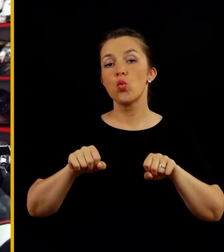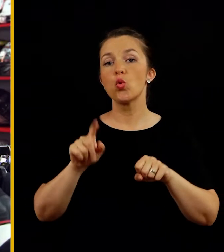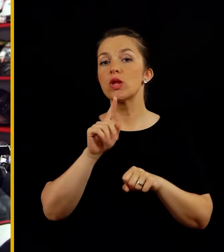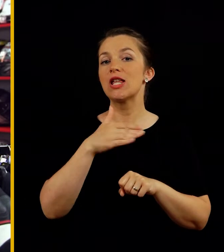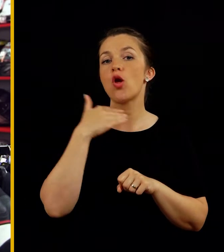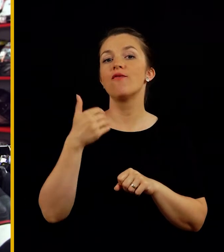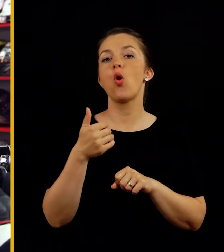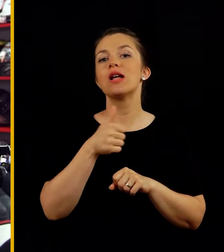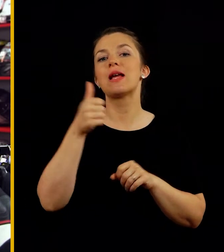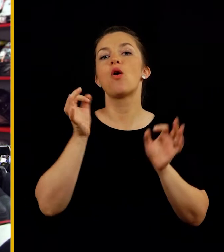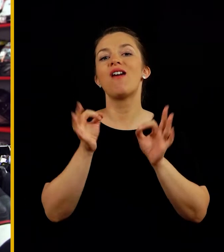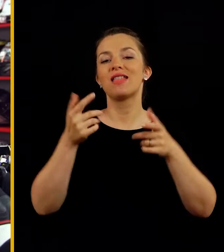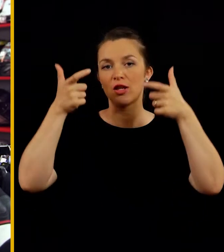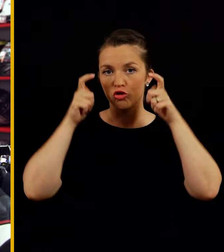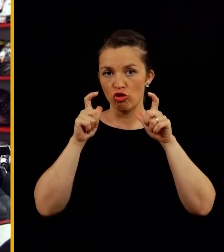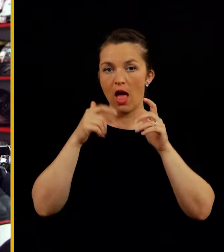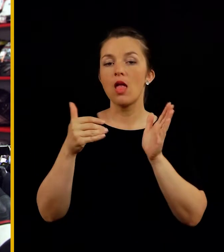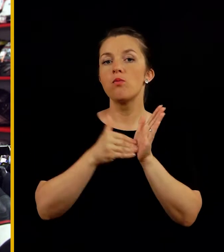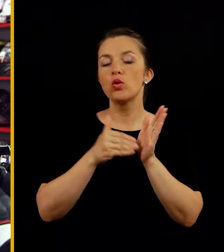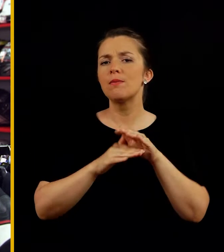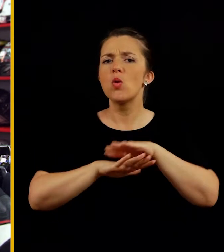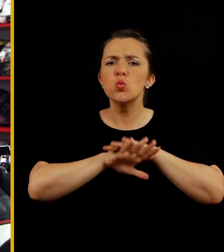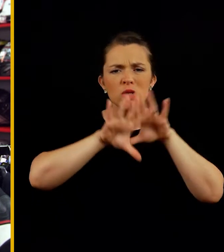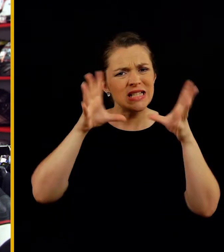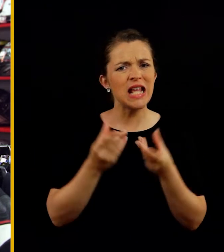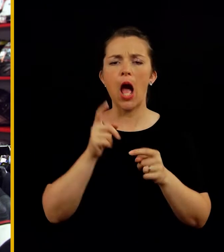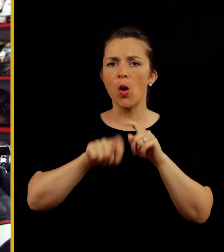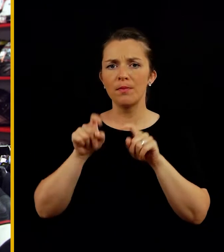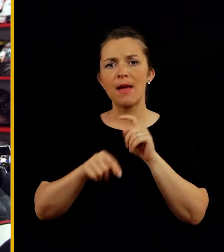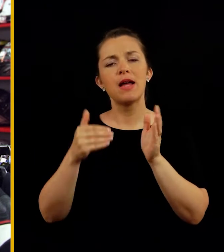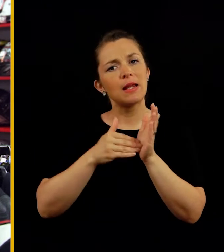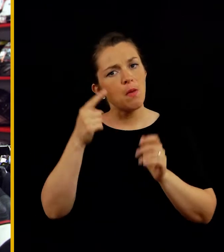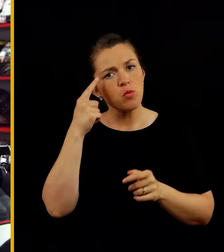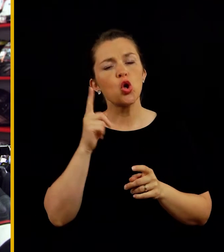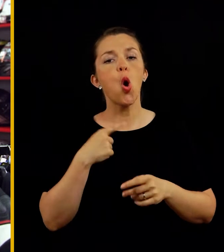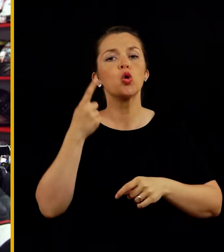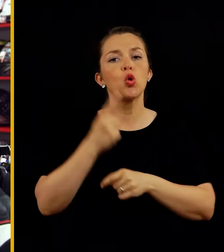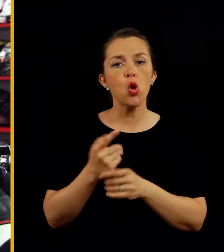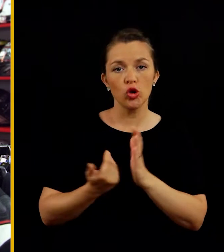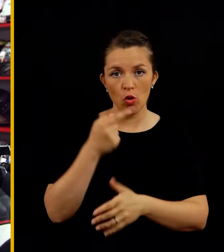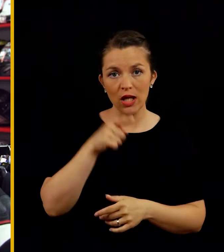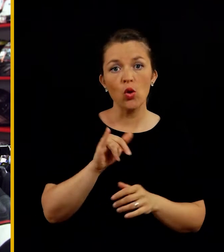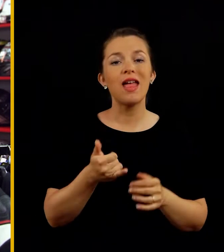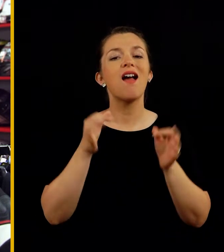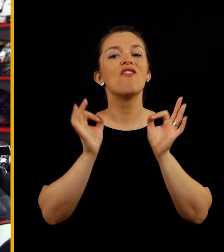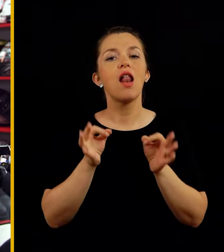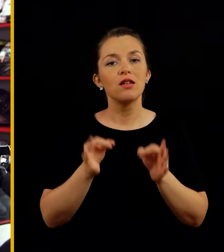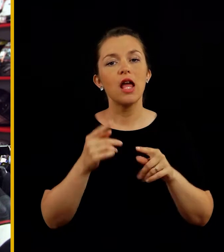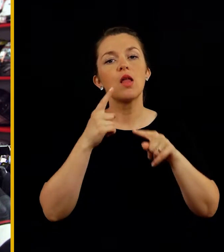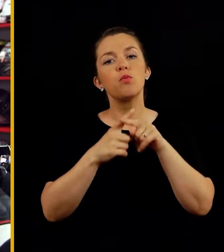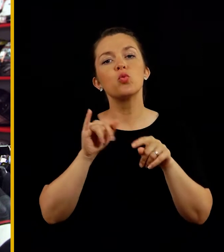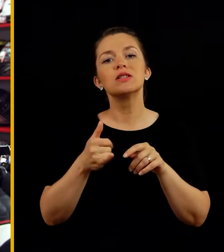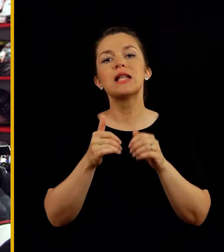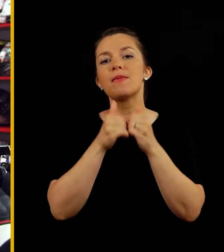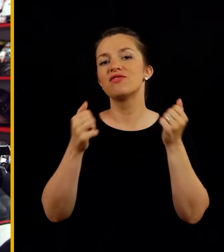varnost na motornem kolesu ni dovolj nekvalitetna čelada. Potrebna je vsa oprema, potrebno je pomisliti, ko se odločimo za njo, da je